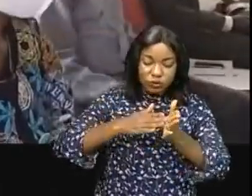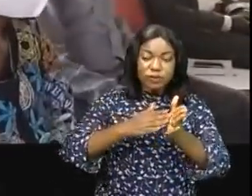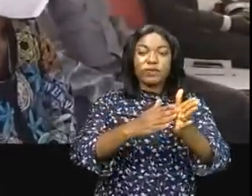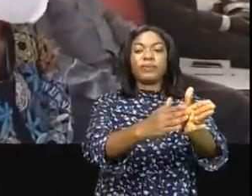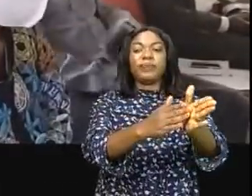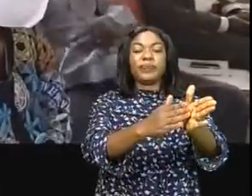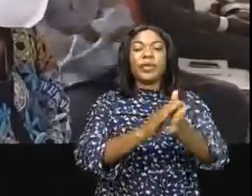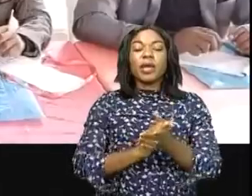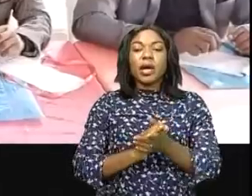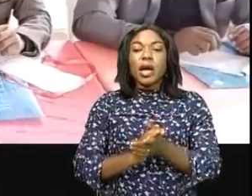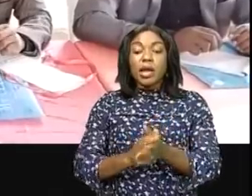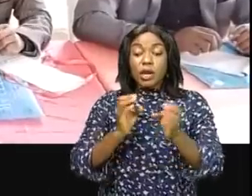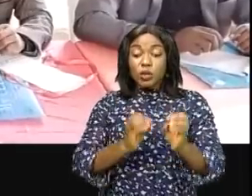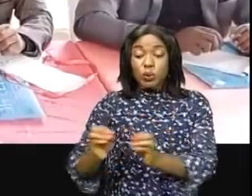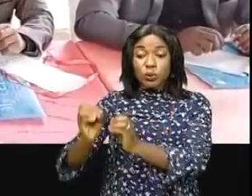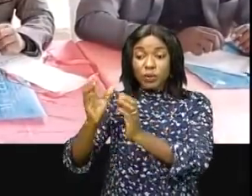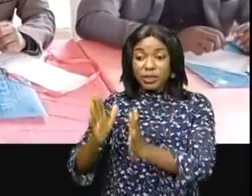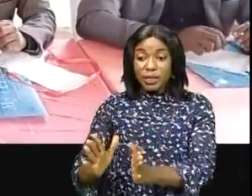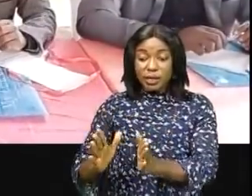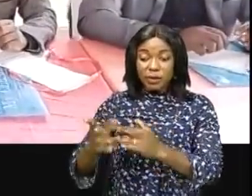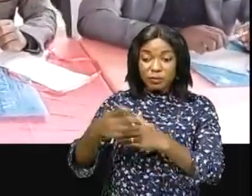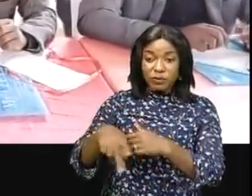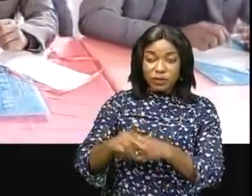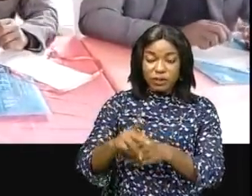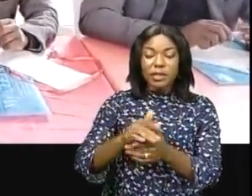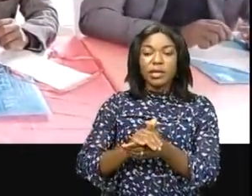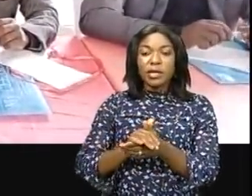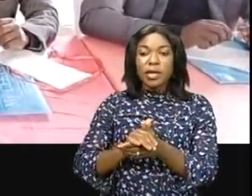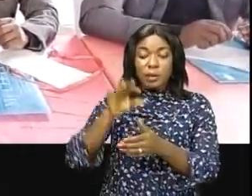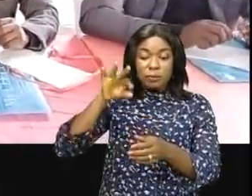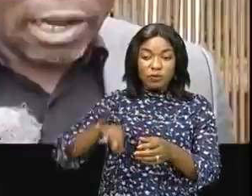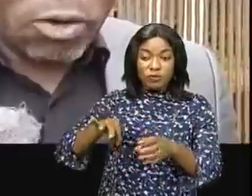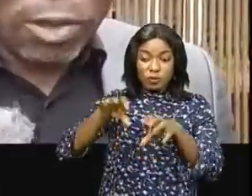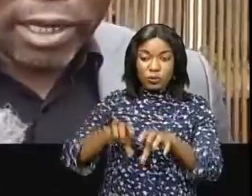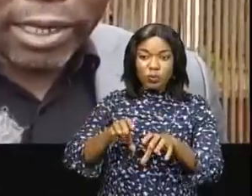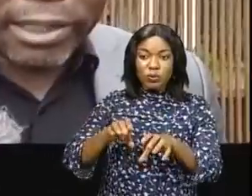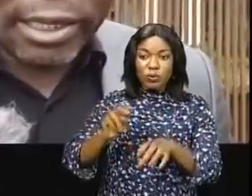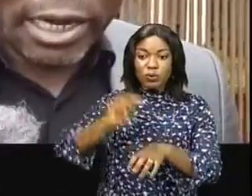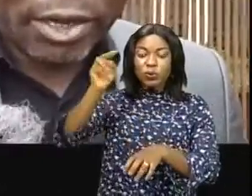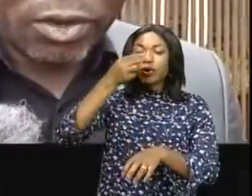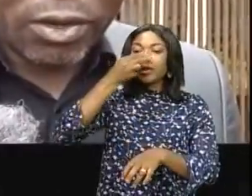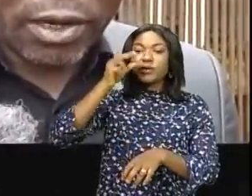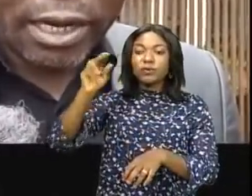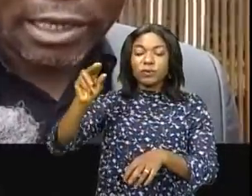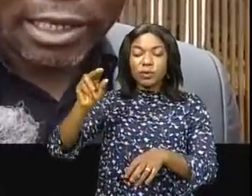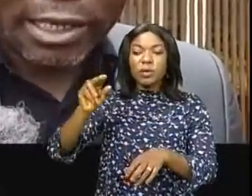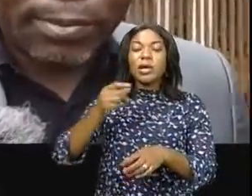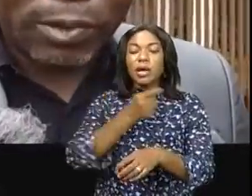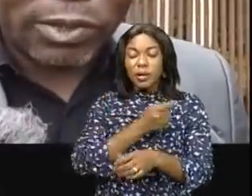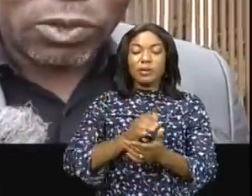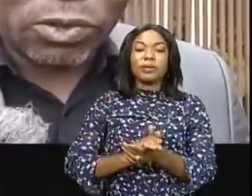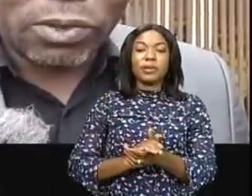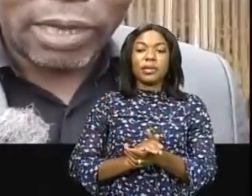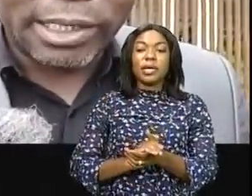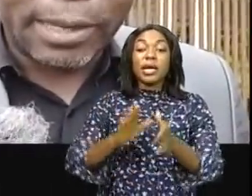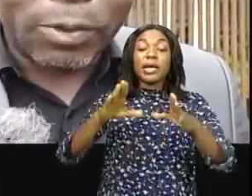Sipenze et les communautés provinciales du projet Coref Profit Congo en Orkivu La communauté retiendra que grâce à ce